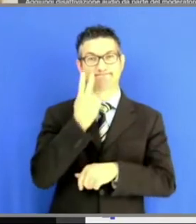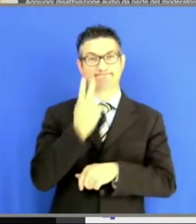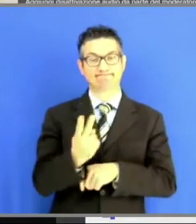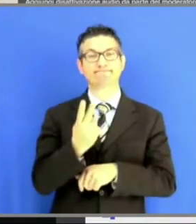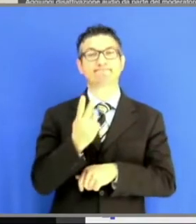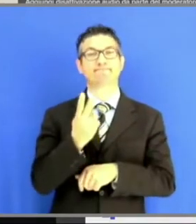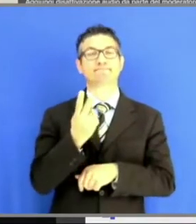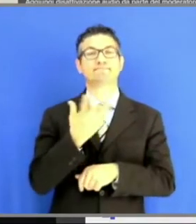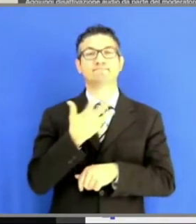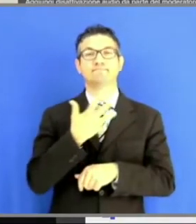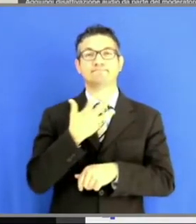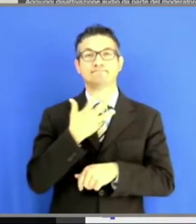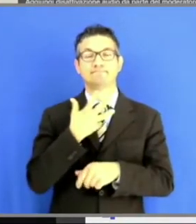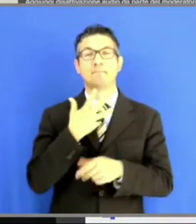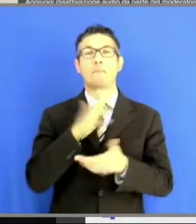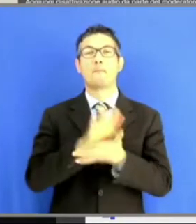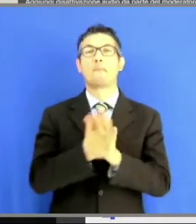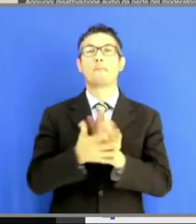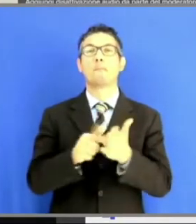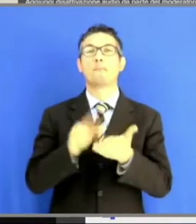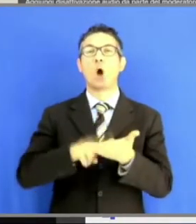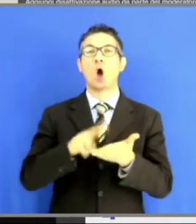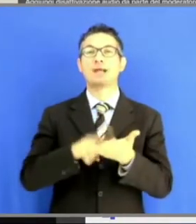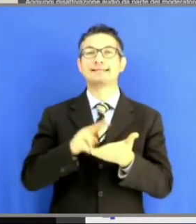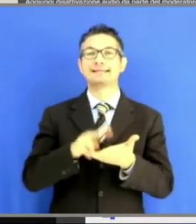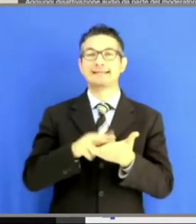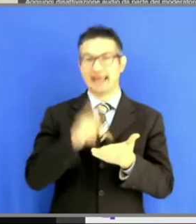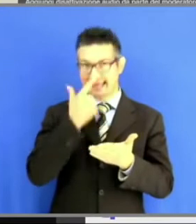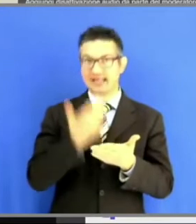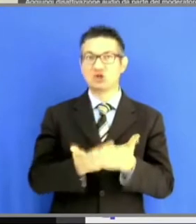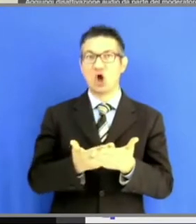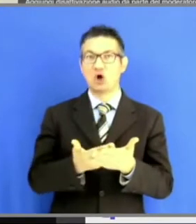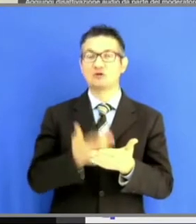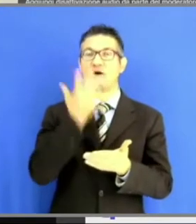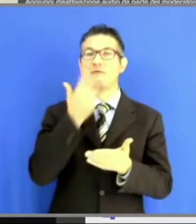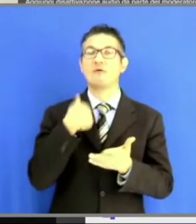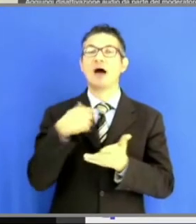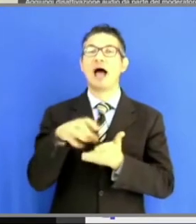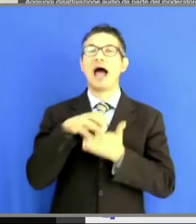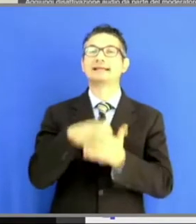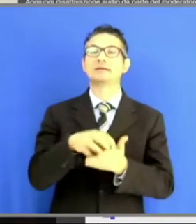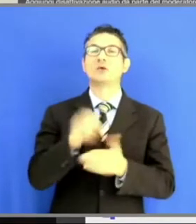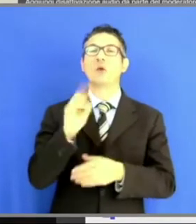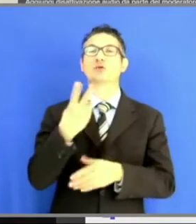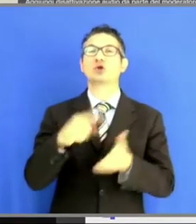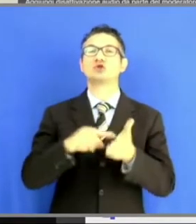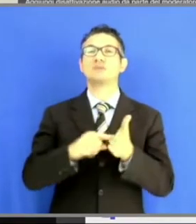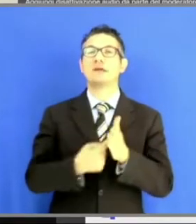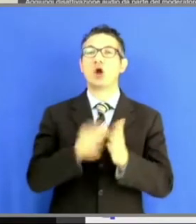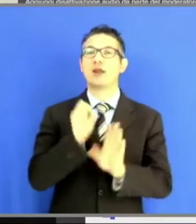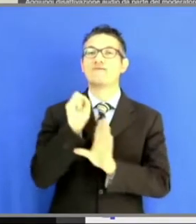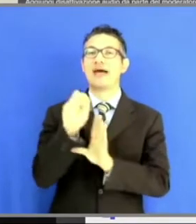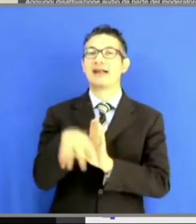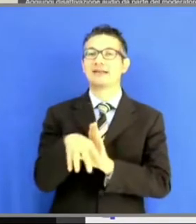sono risultate idonee. Quindi chiedo alla Regione come pensa di recuperare l'anticipo dei 14 milioni versato alla